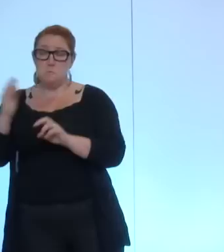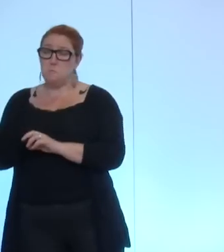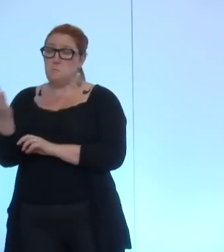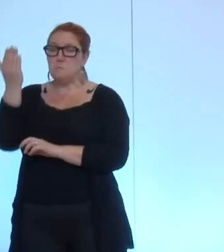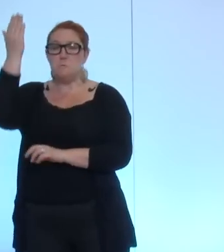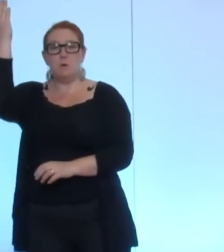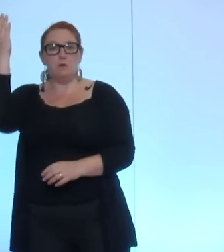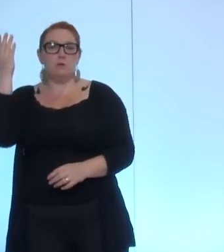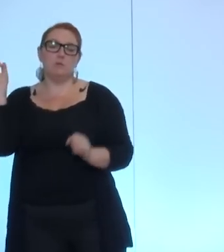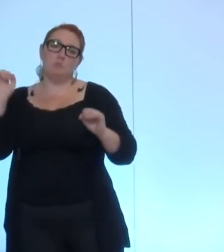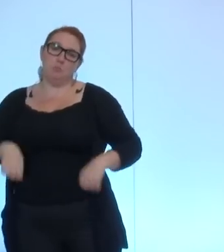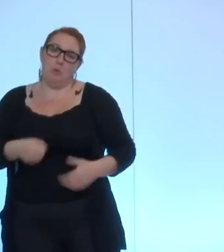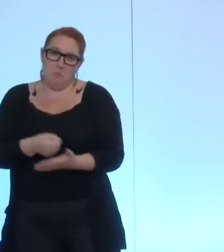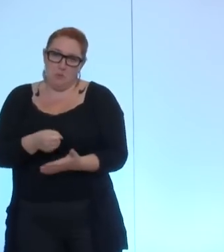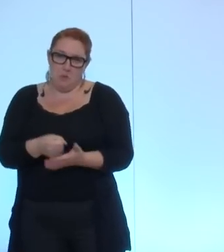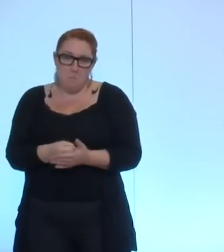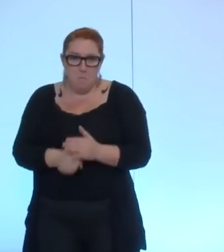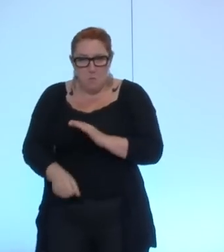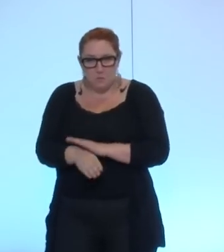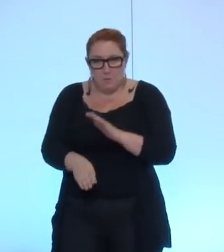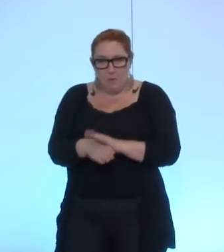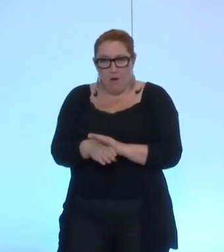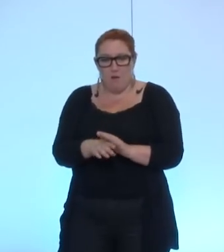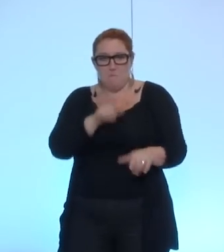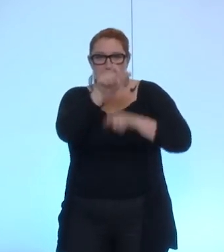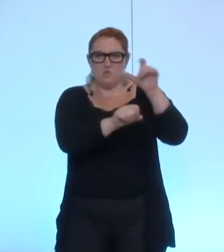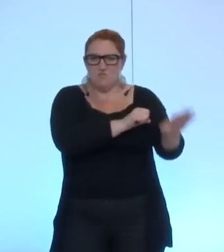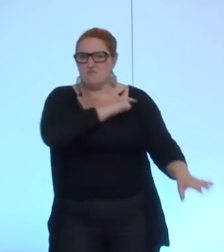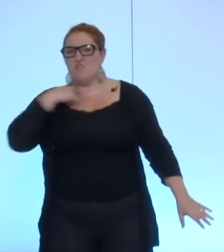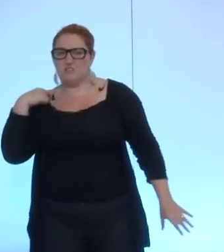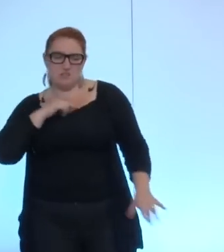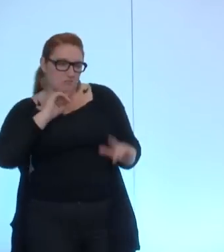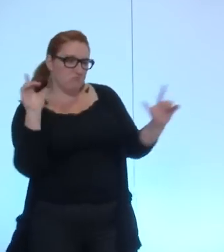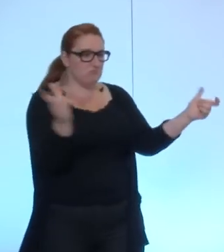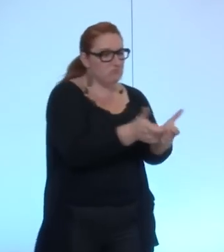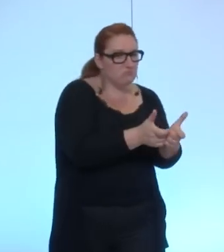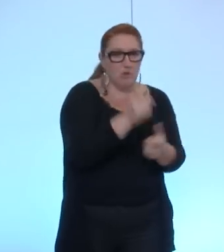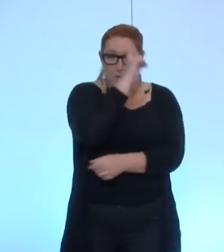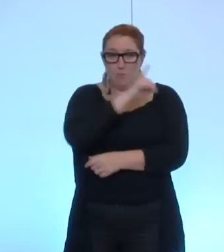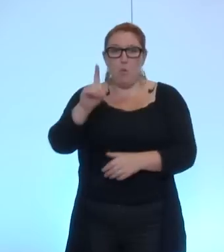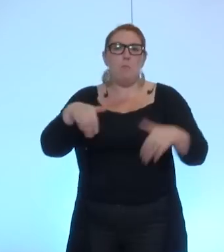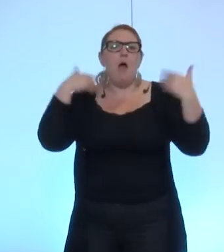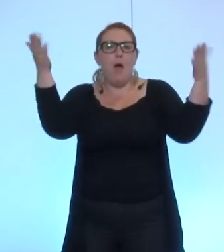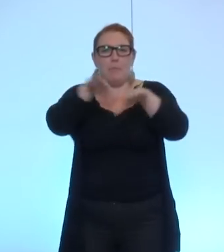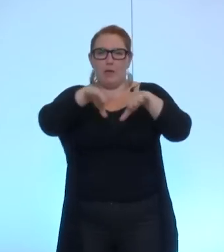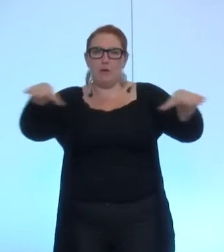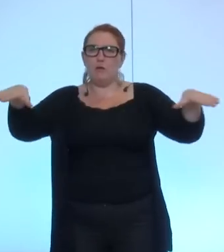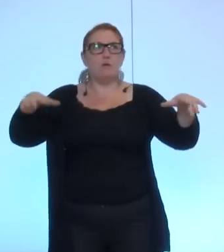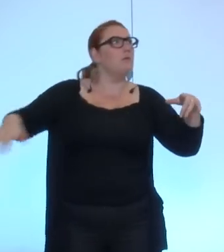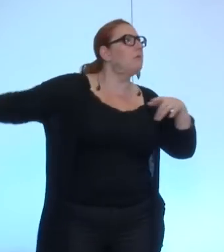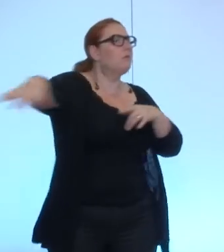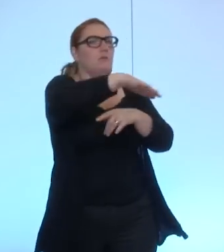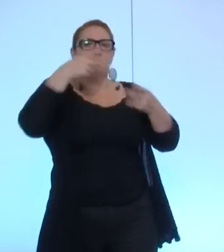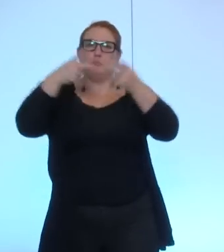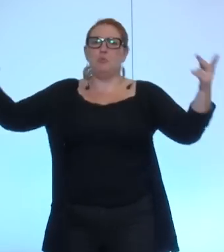au moins dans un premier temps essayer d'aller chercher les assassins quitte à les pendre ensuite sur la base publique puisque je crois que la peine de mort n'est pas